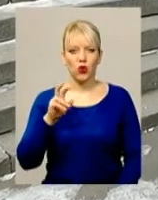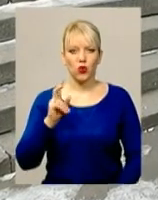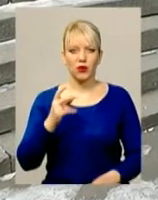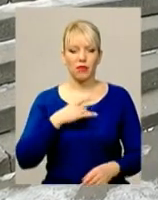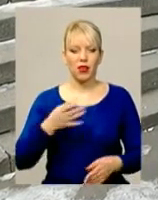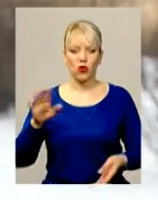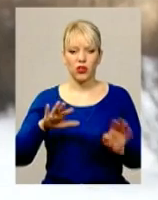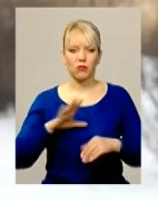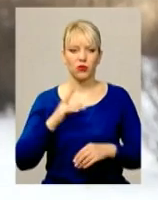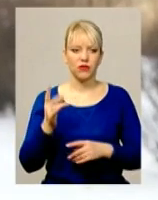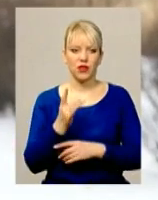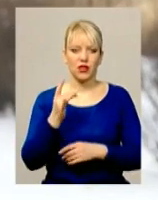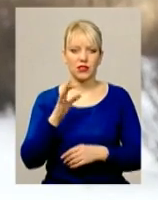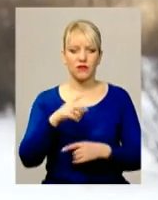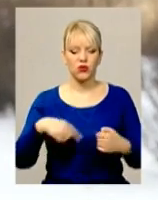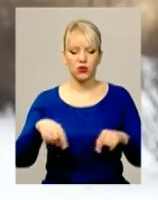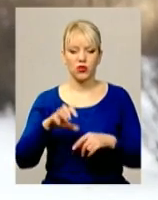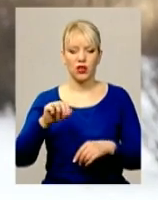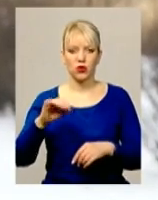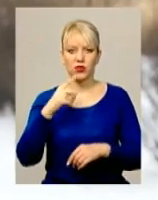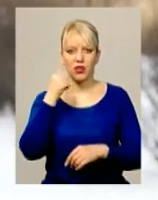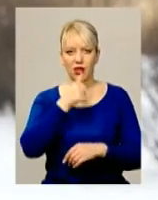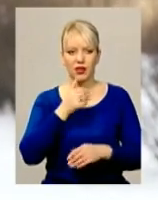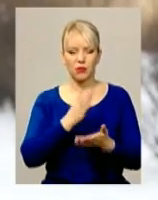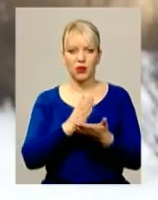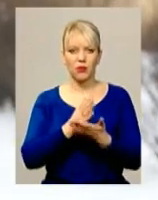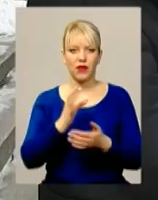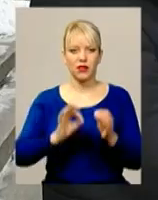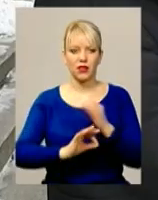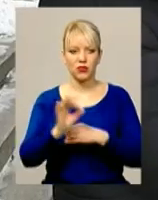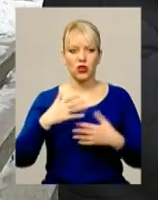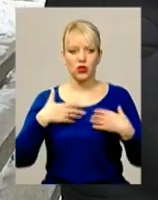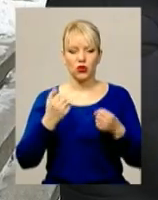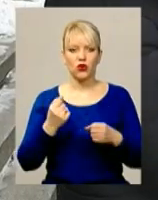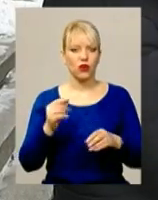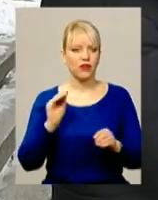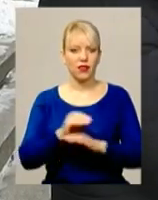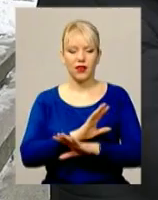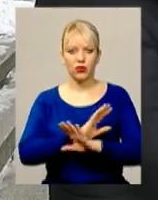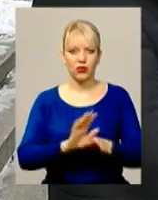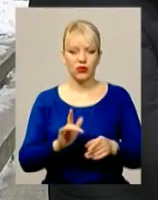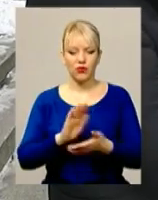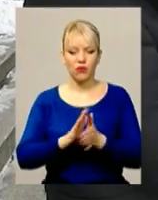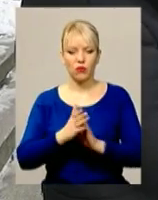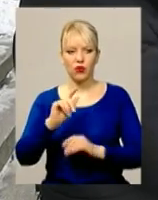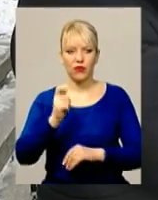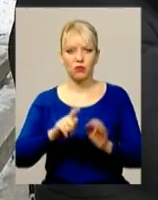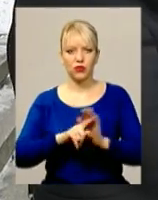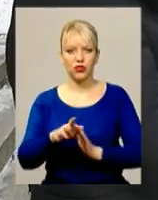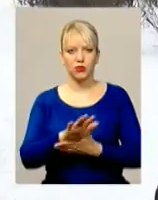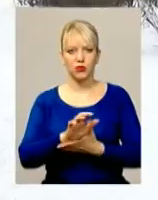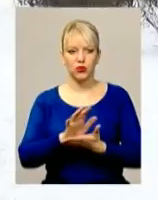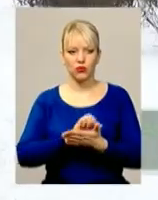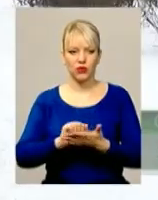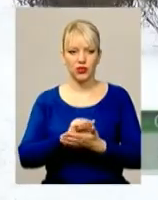двічі був у зоні АТО. За рік перебування на Сході, розповідає боєць, здоров'я у нього не додалося. В умовах війни почали псуватися